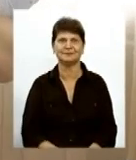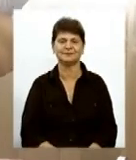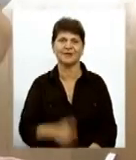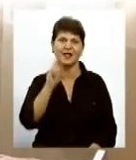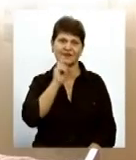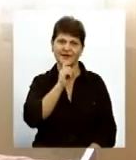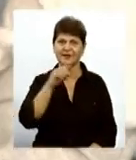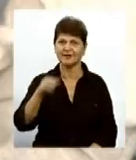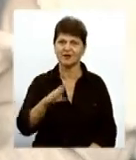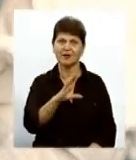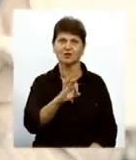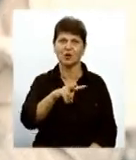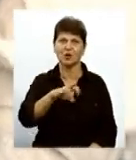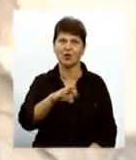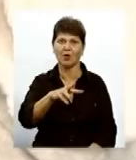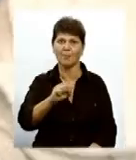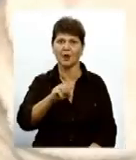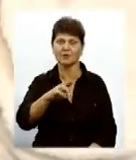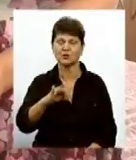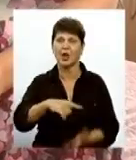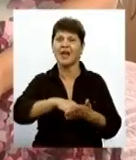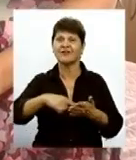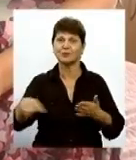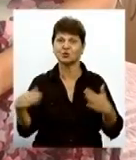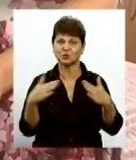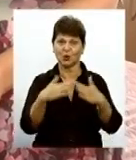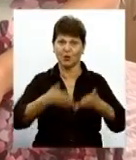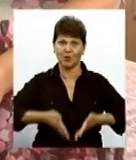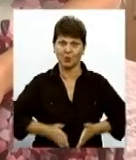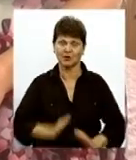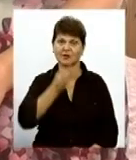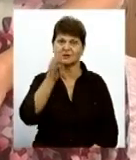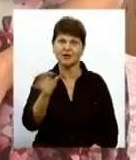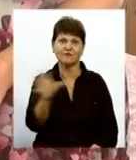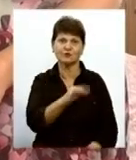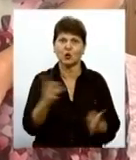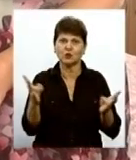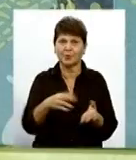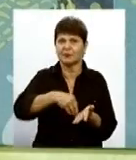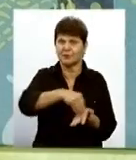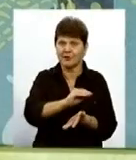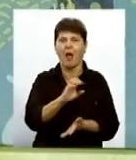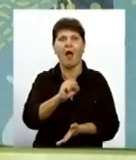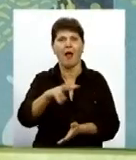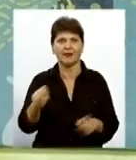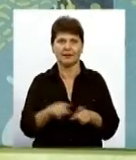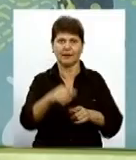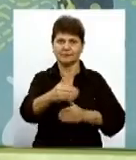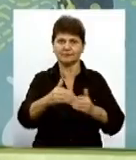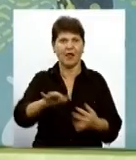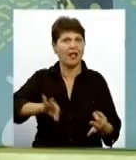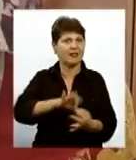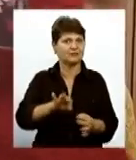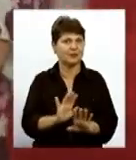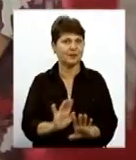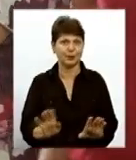Вінничанку Тетяну Соломатіну сьогодні виписують з пологового будинку Каже, хоч усе необхідне вже придбала, втім такий пакунок зайвим не